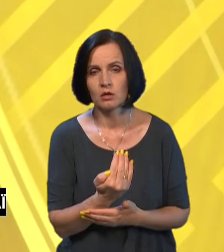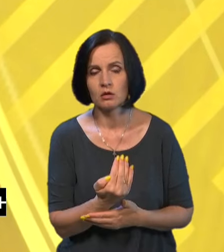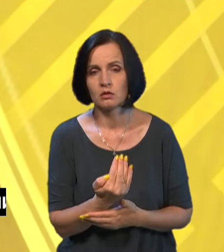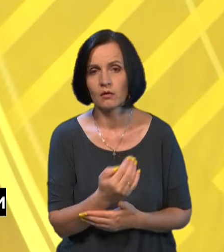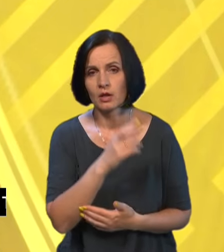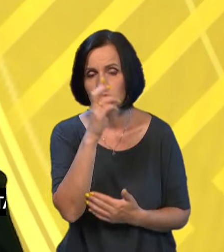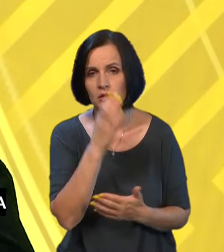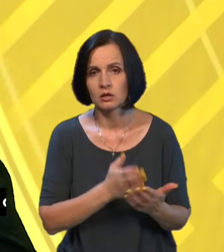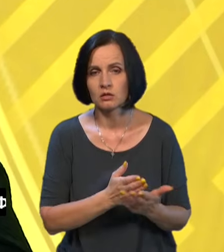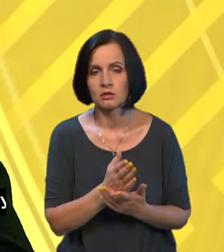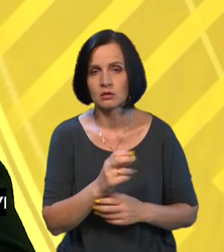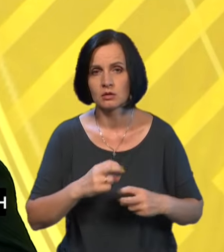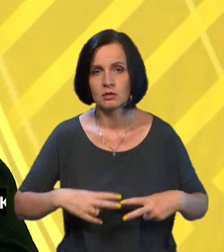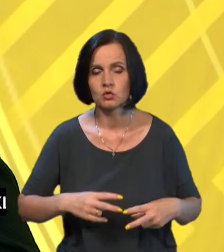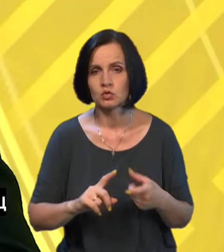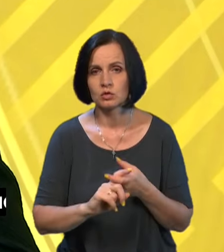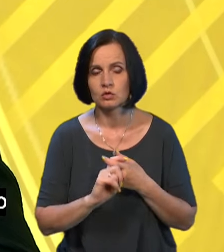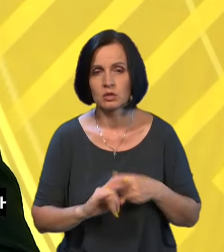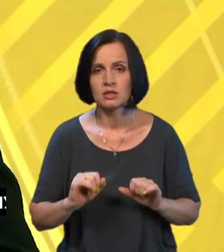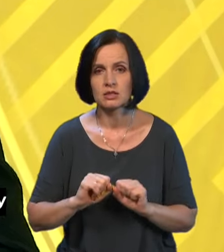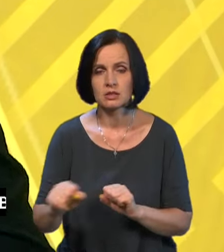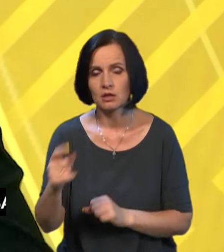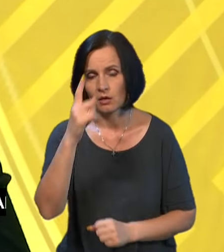Державна служба спеціального зв'язку та захисту інформації України.